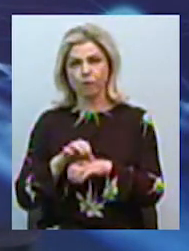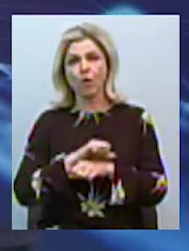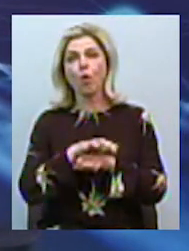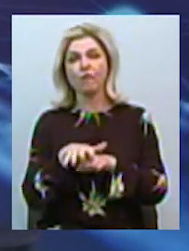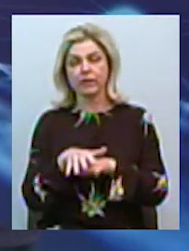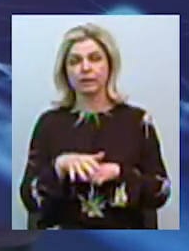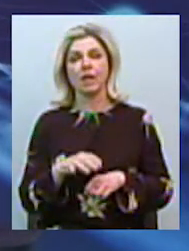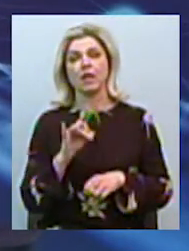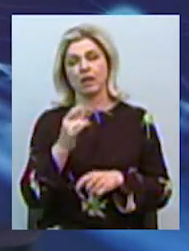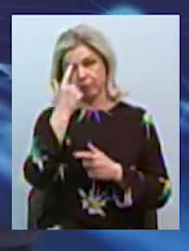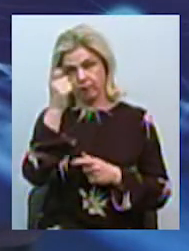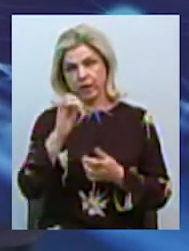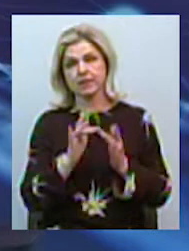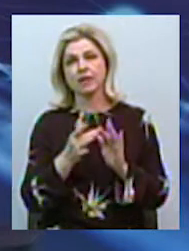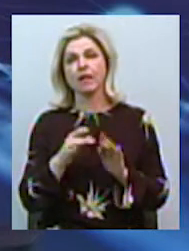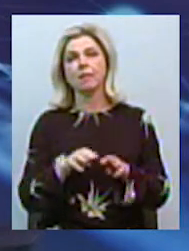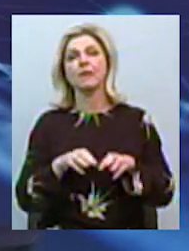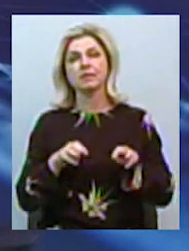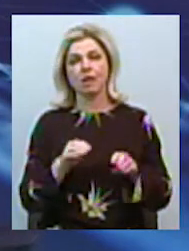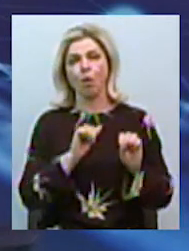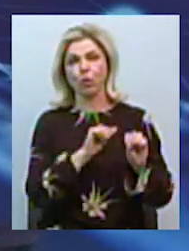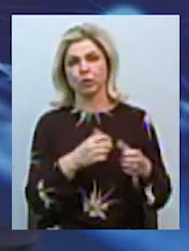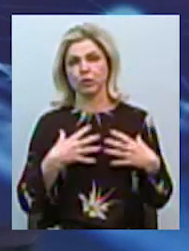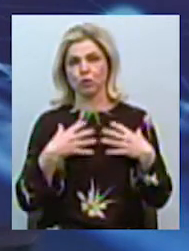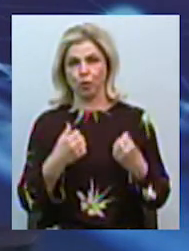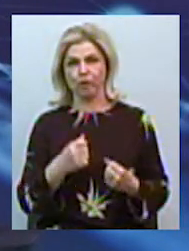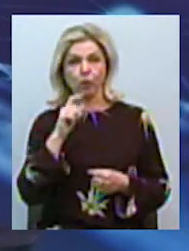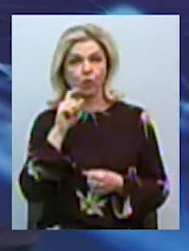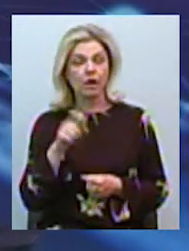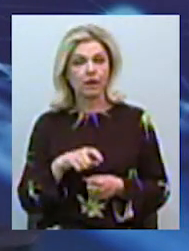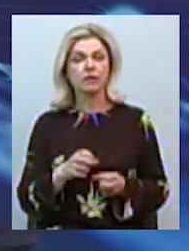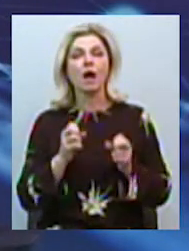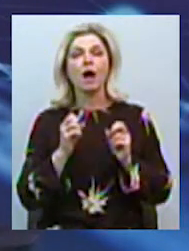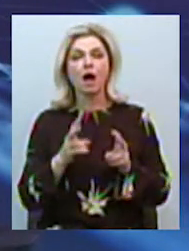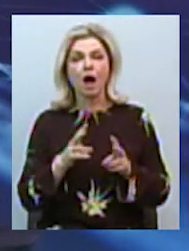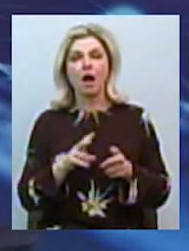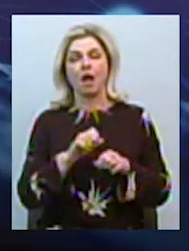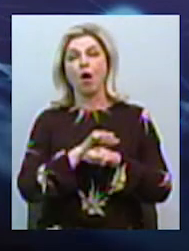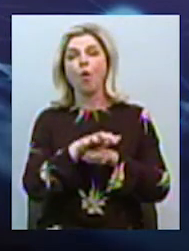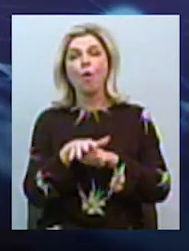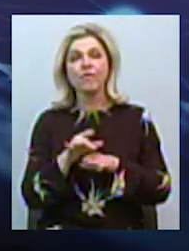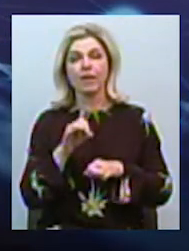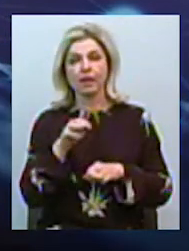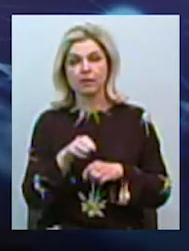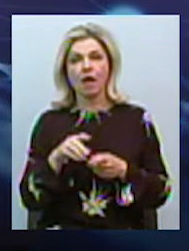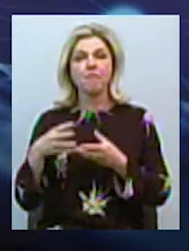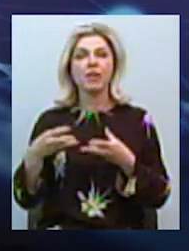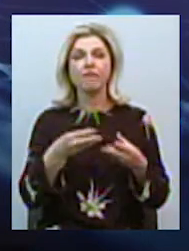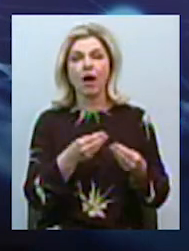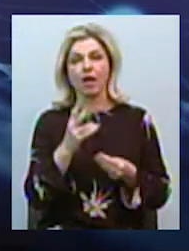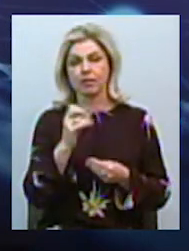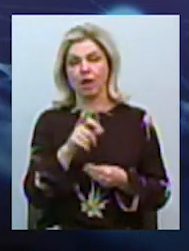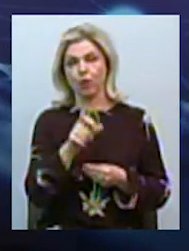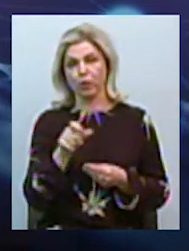Повідомляє сайт Міністерства охорони здоров'я України. Як же пандемія COVID-19 впливає на людей з